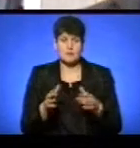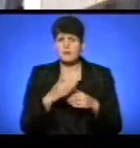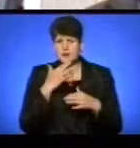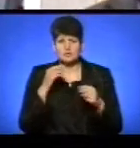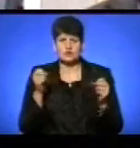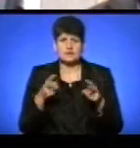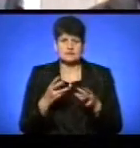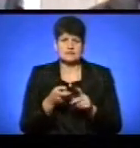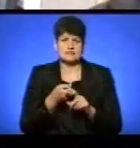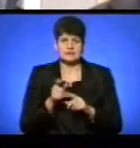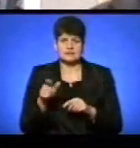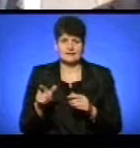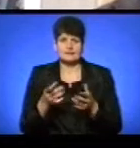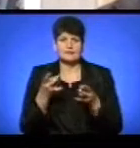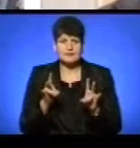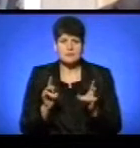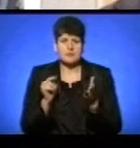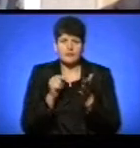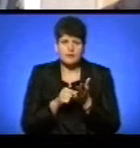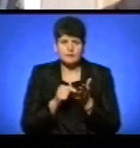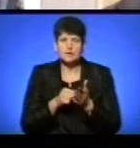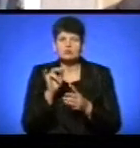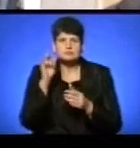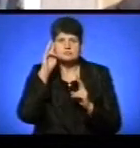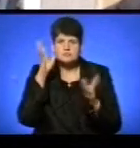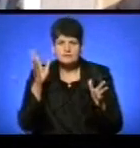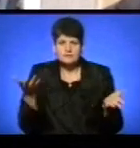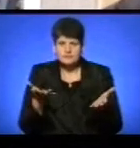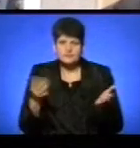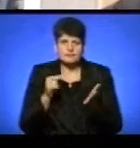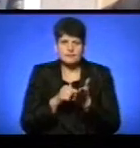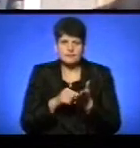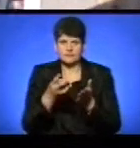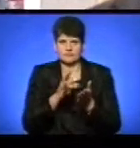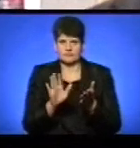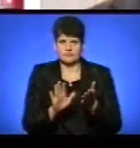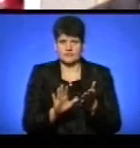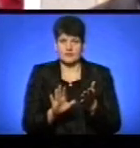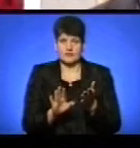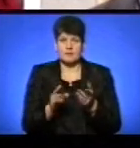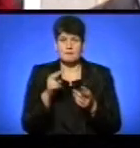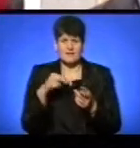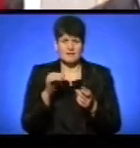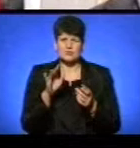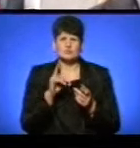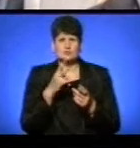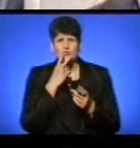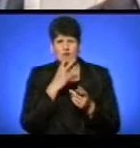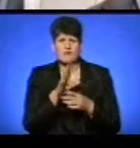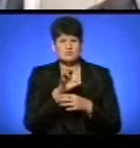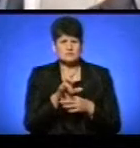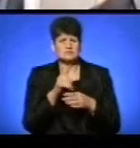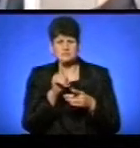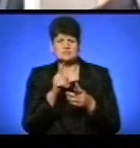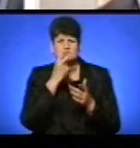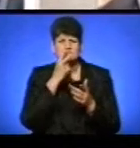Є таке поняття «не клікати не како». Тобто, не клікати на те, що тобі невідомо, на будь-які ПДФ, які тобі приходять від невідомої